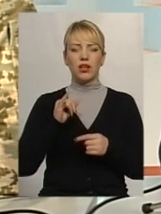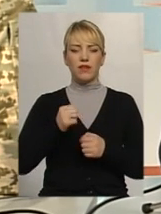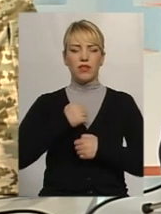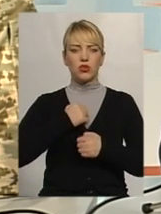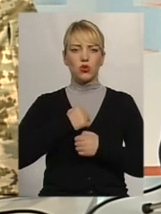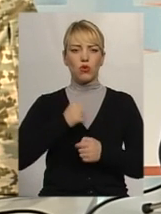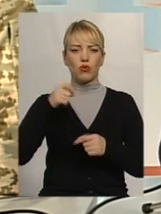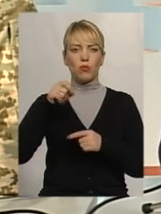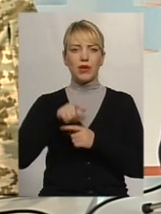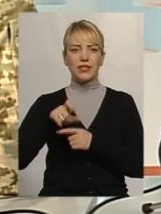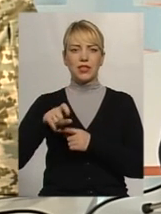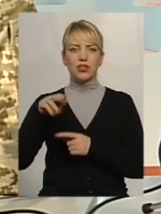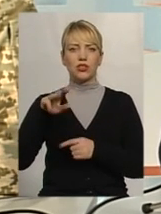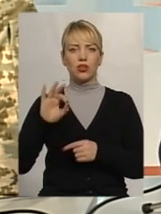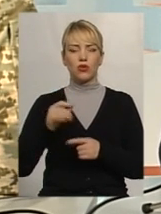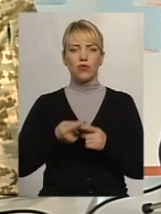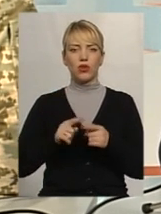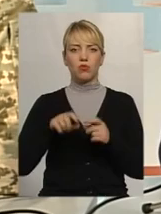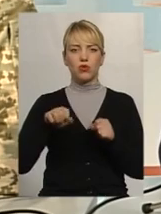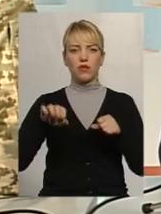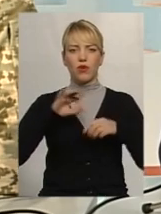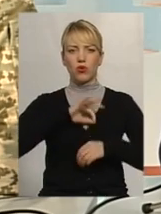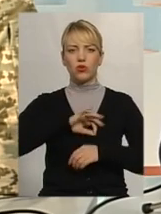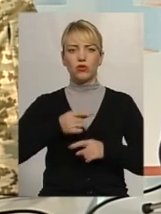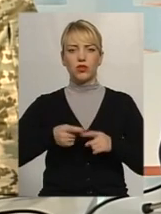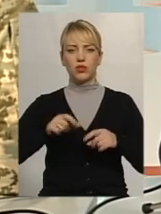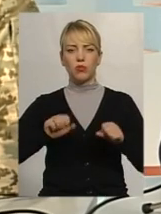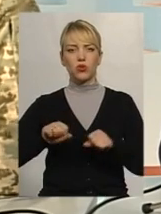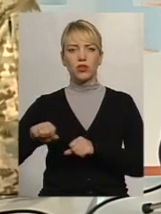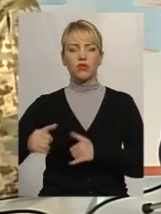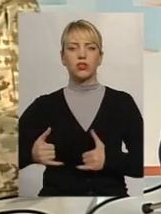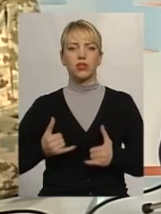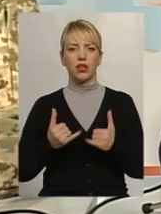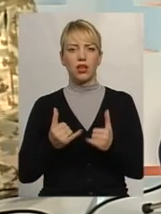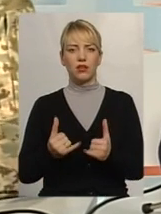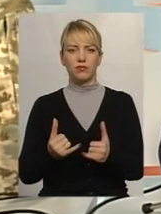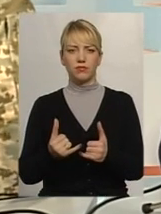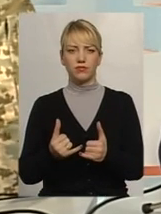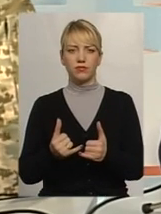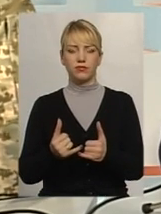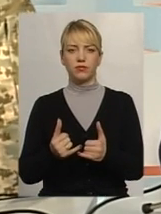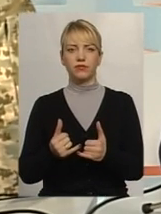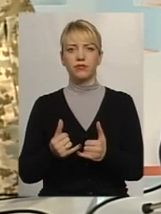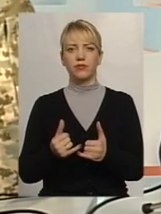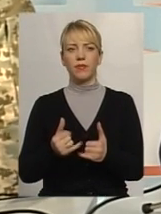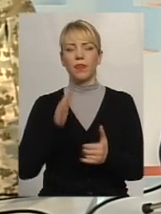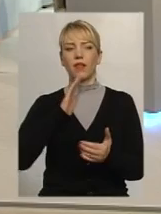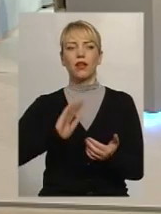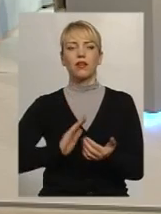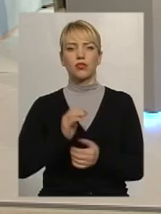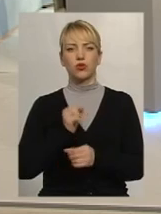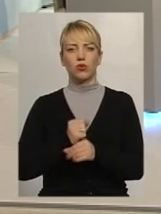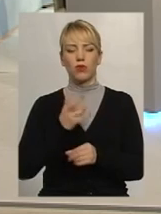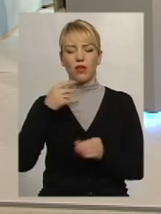військові підприємства, то вони можуть використовувати ці можливості для більш якісної роботи на